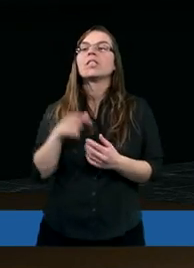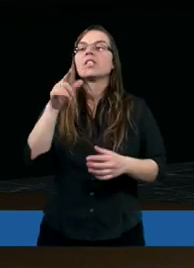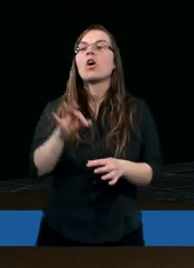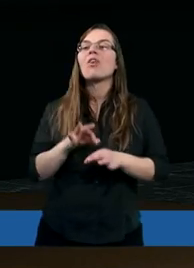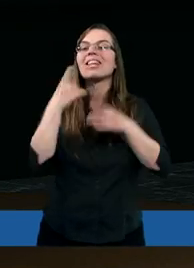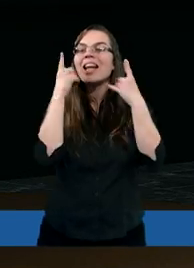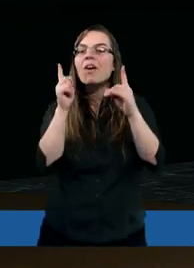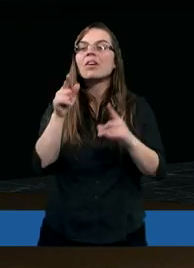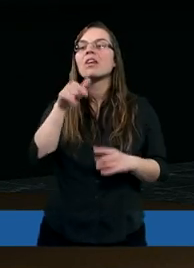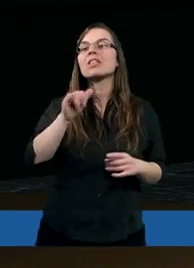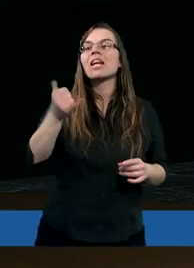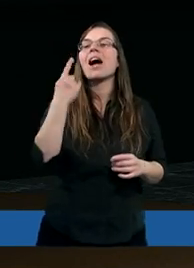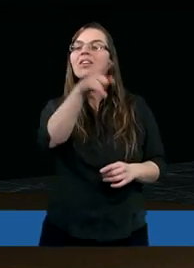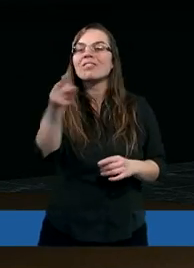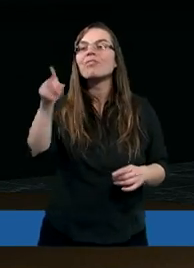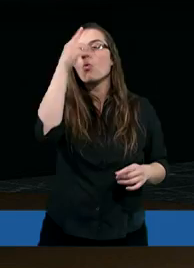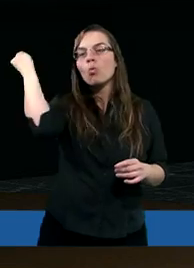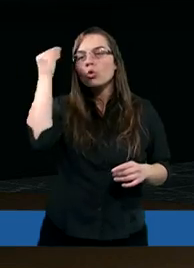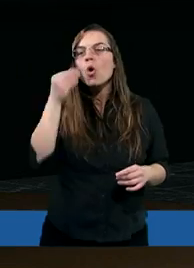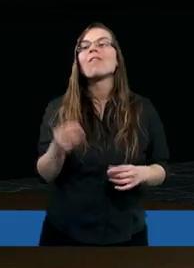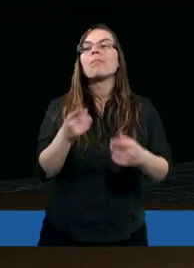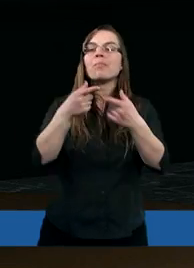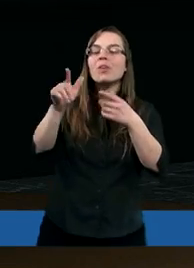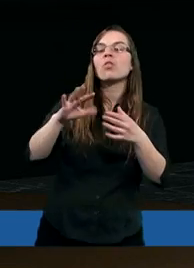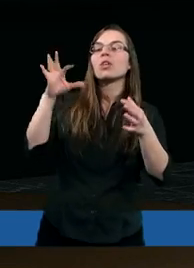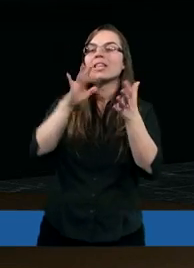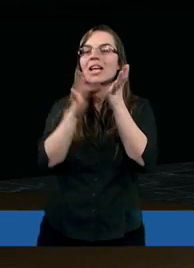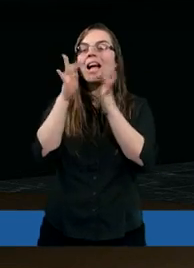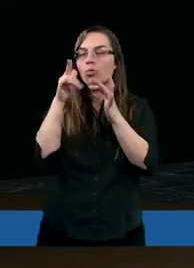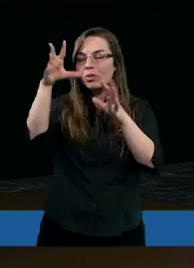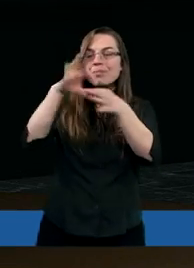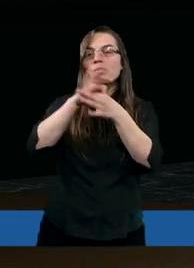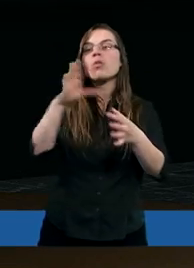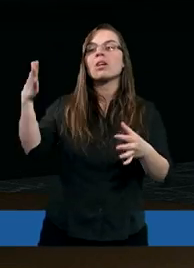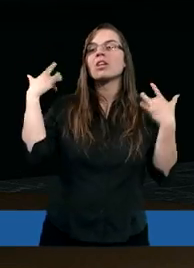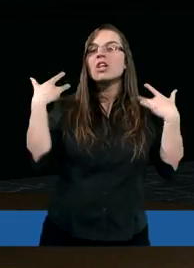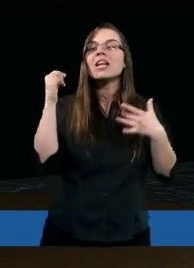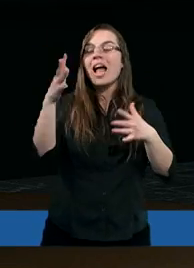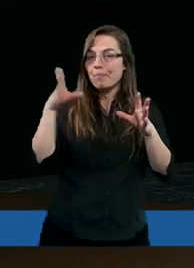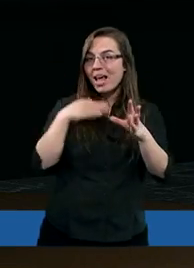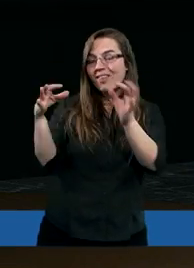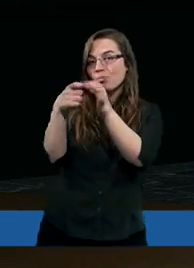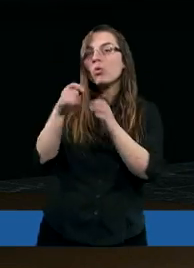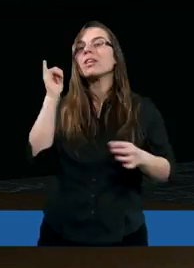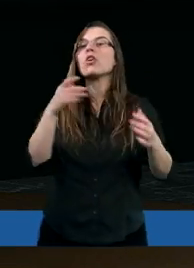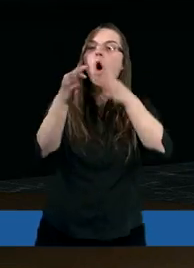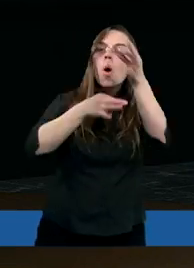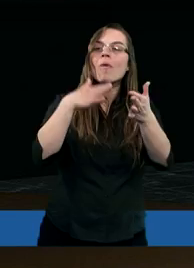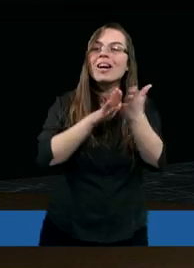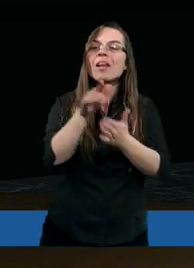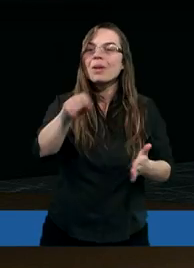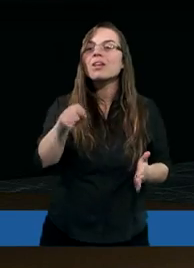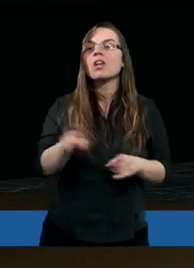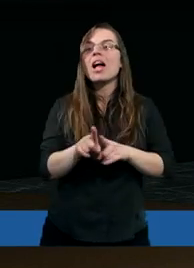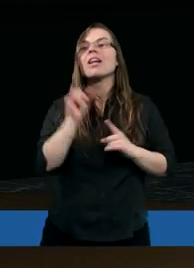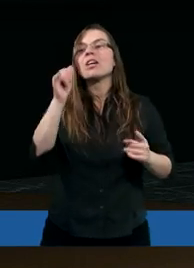to zauważyłem to, jak ci dwaj uczniowie, gdy szli z Jezusem i serce w nasz pałało. Ja jak zaczynam opowiadać, to tak jakby coś we mnie